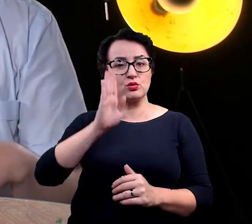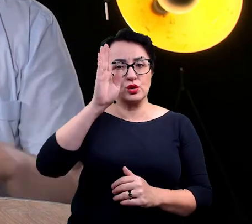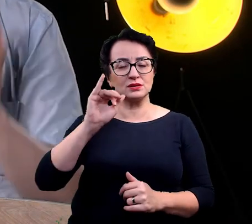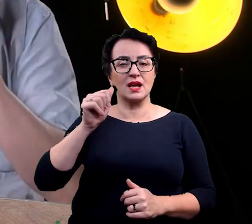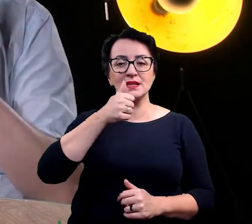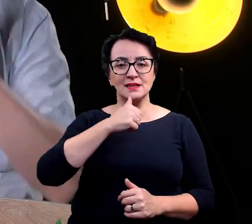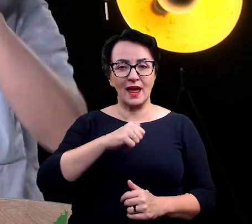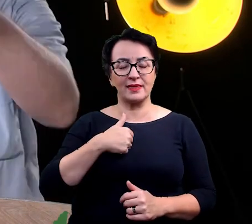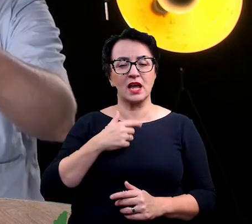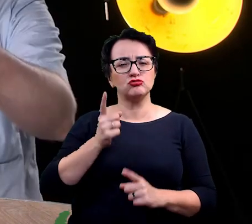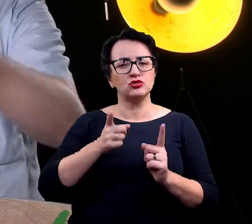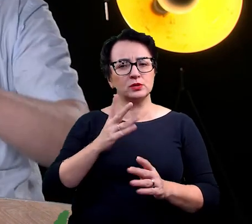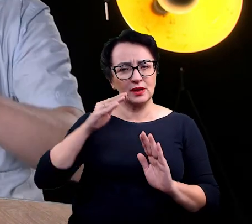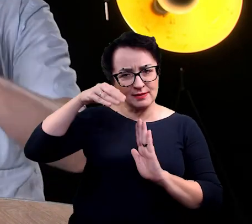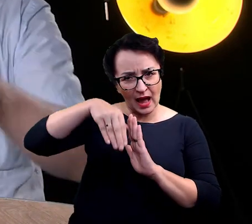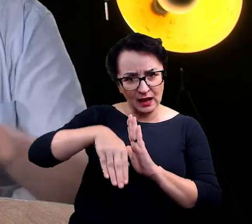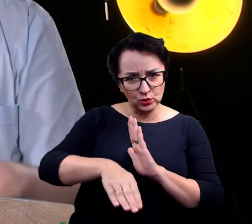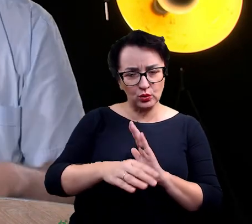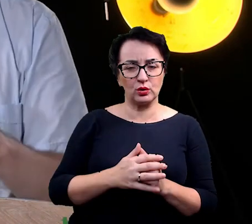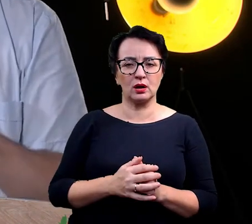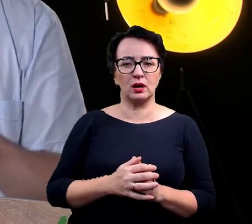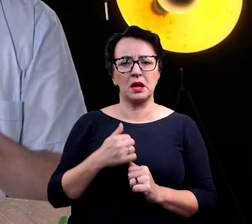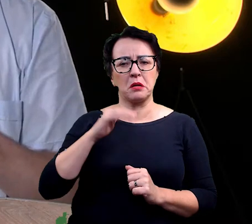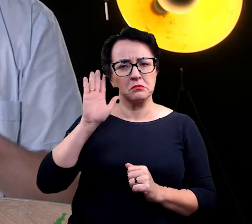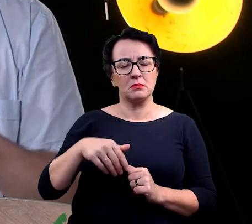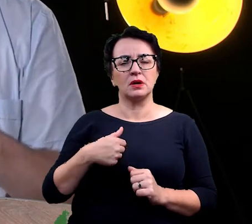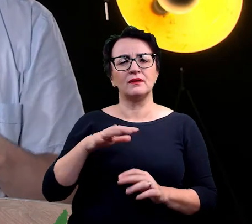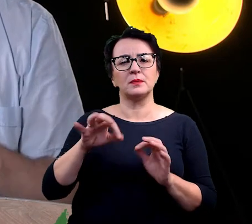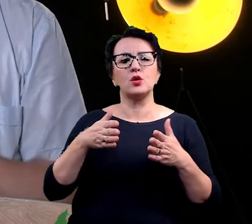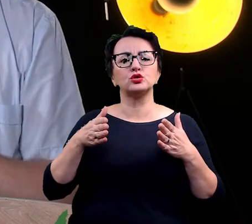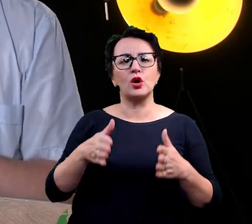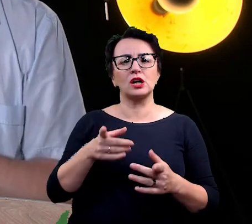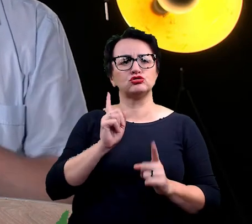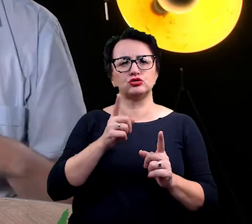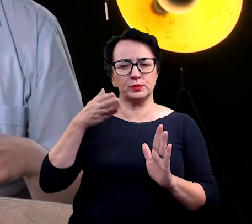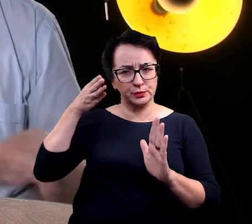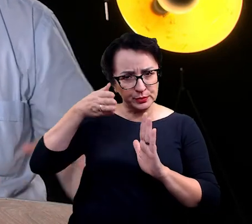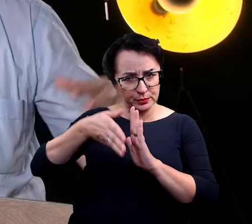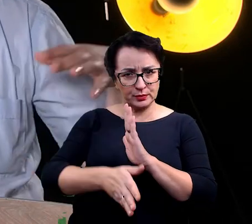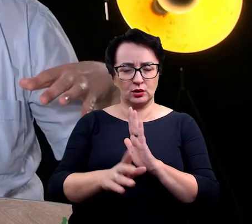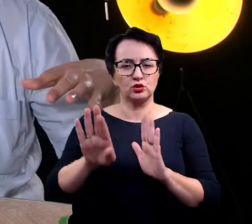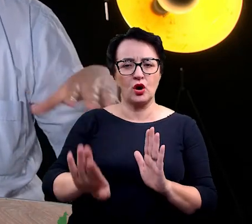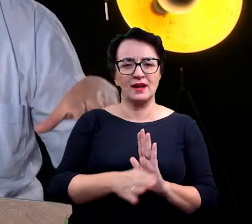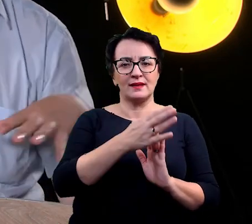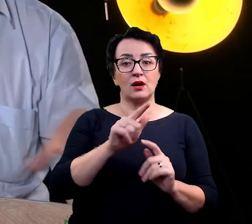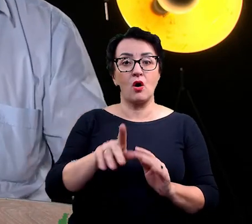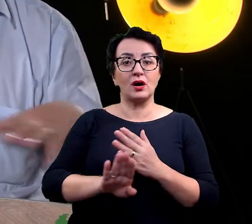po prostu stwierdziłem, że wybiorę taką drogę, która jakby najszybciej wiodła na doliny. No i tam się okazało, że